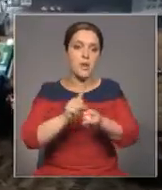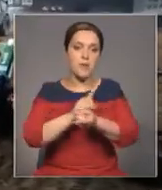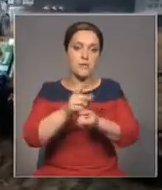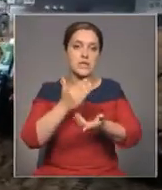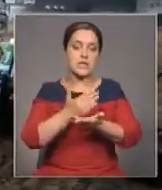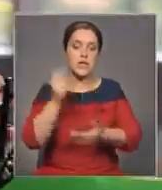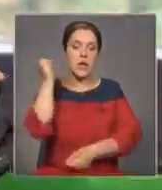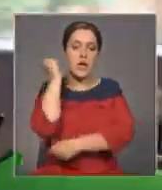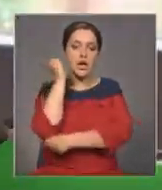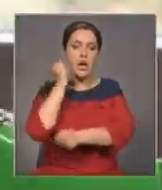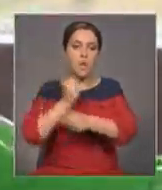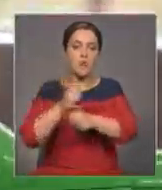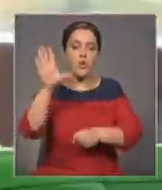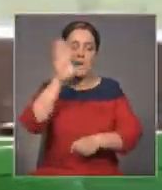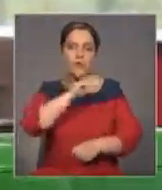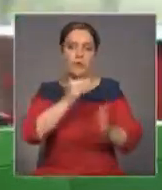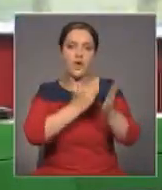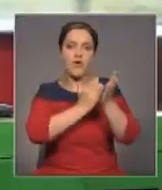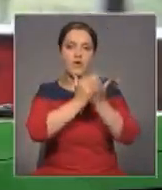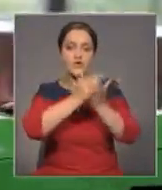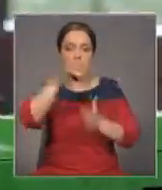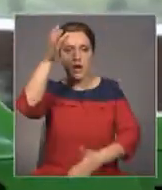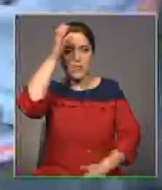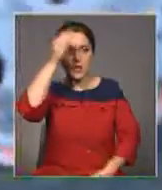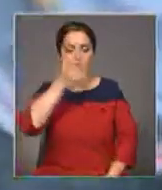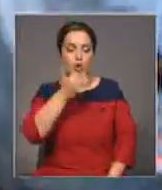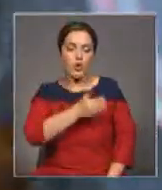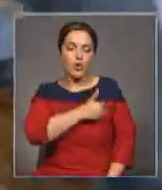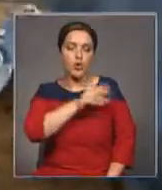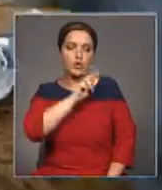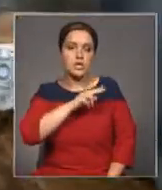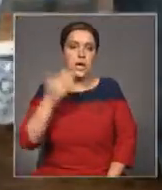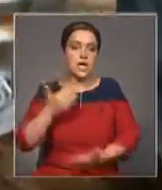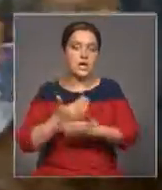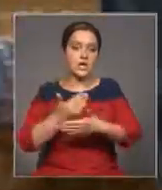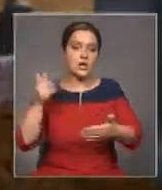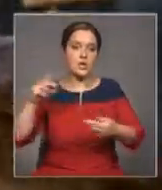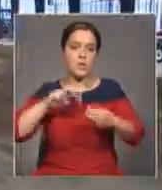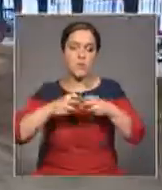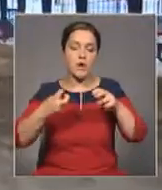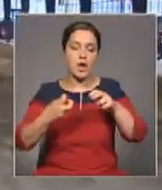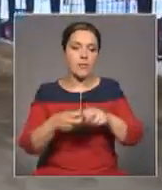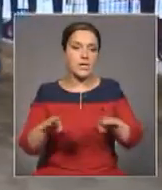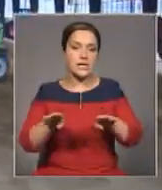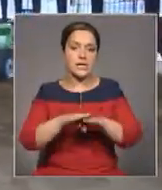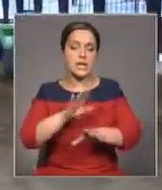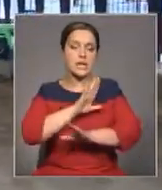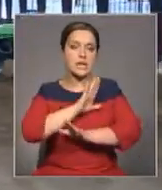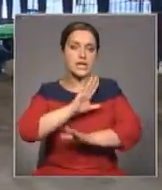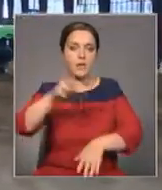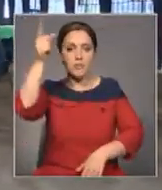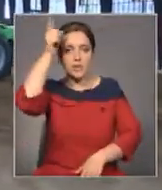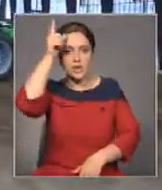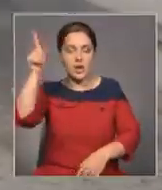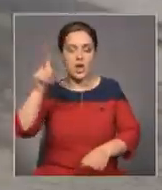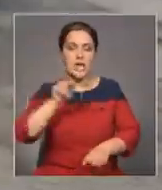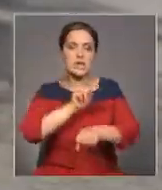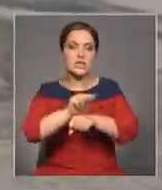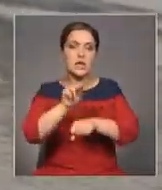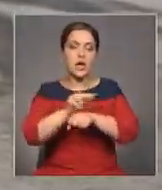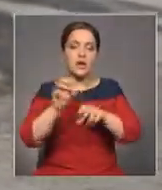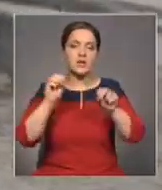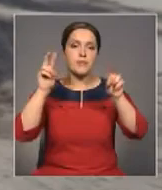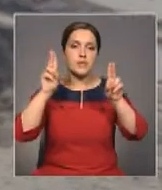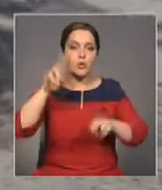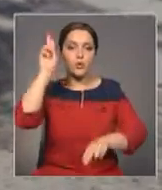-технического всех потянуло на высшее образование. Раньше с такой проблемой в Германии не сталкивались, потому что система дуального образования